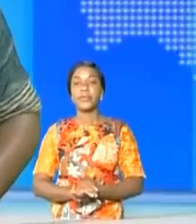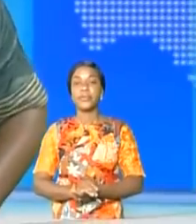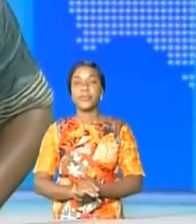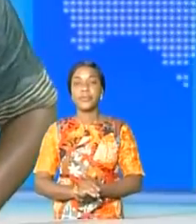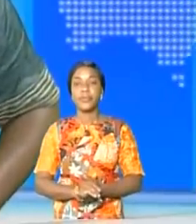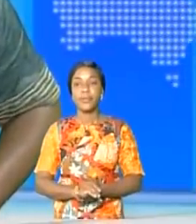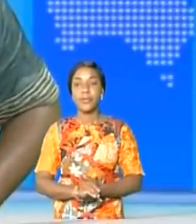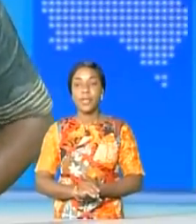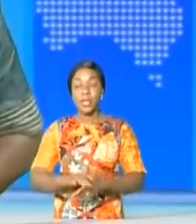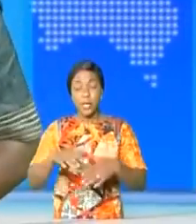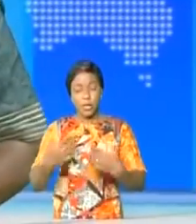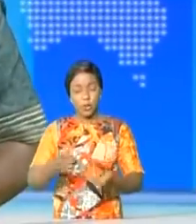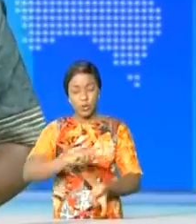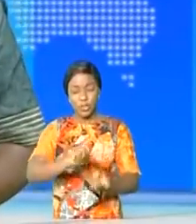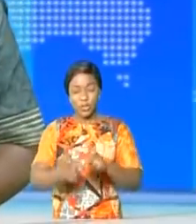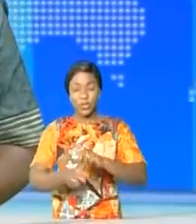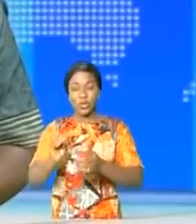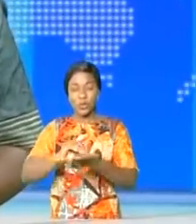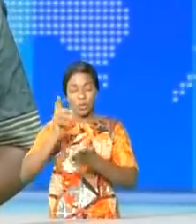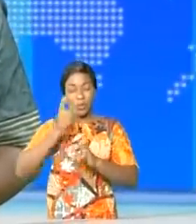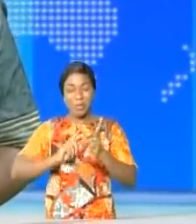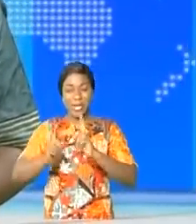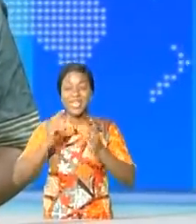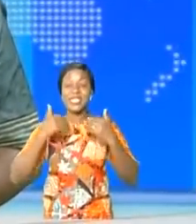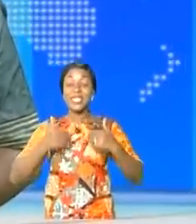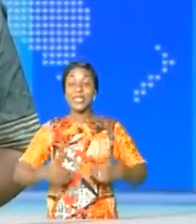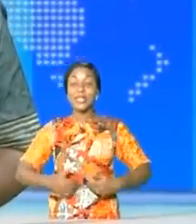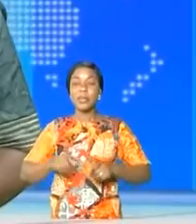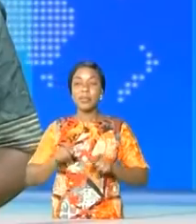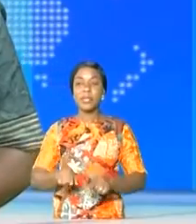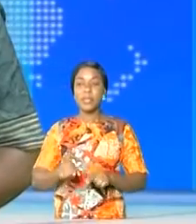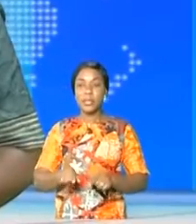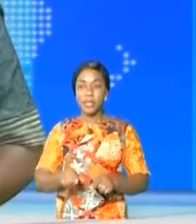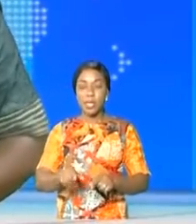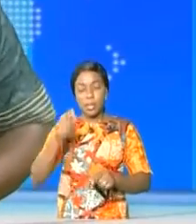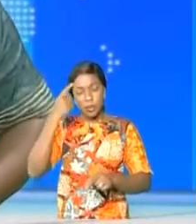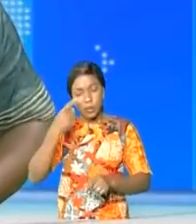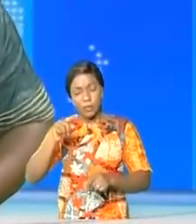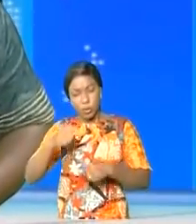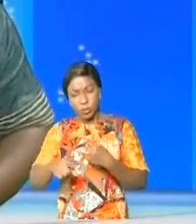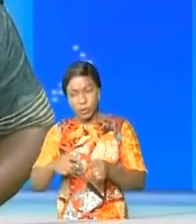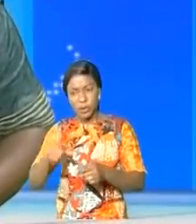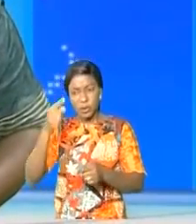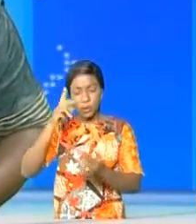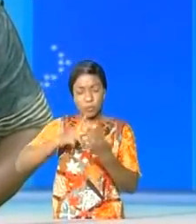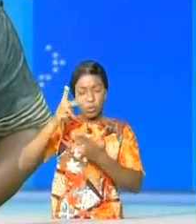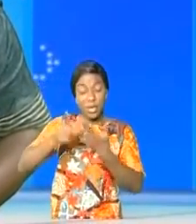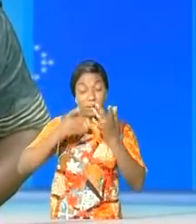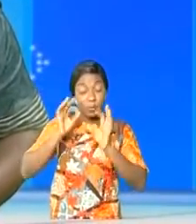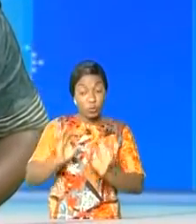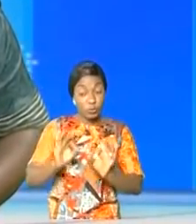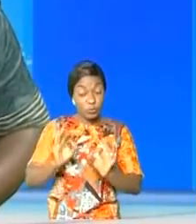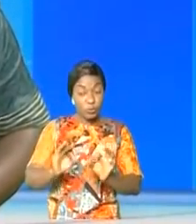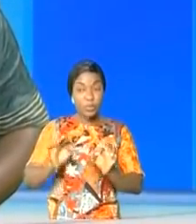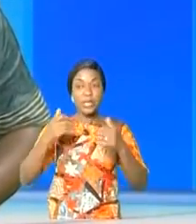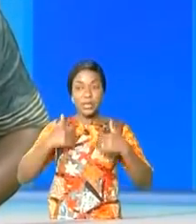l'État. Alors on va changer de chapitre pour parler santé à présent, drone pour la santé et les noms de ces programmes du ministère de la